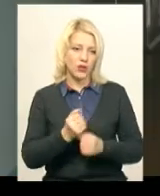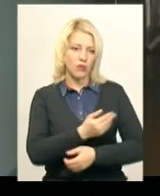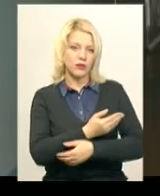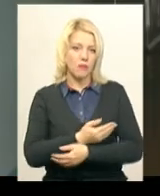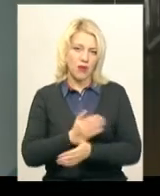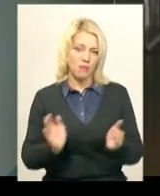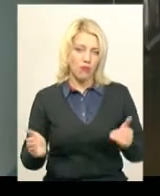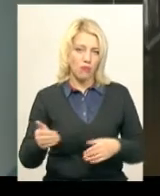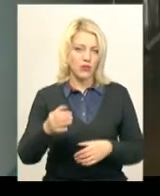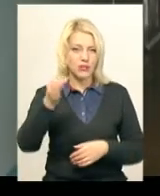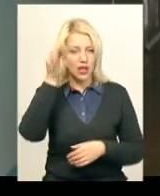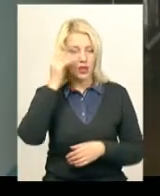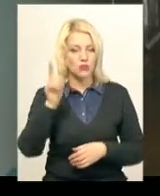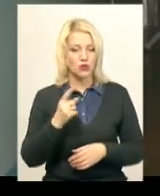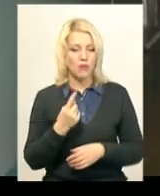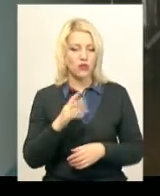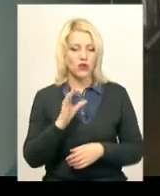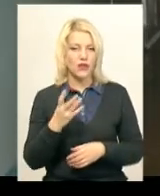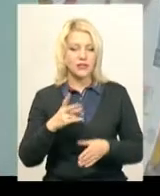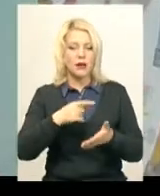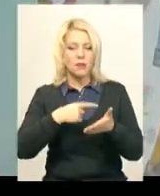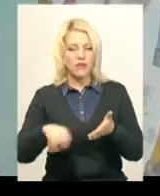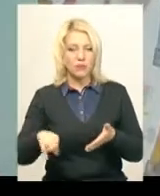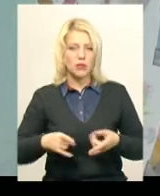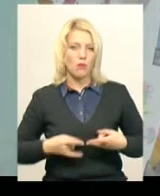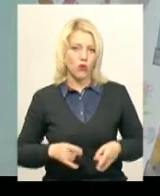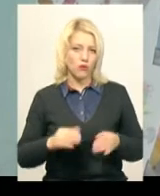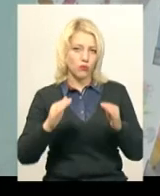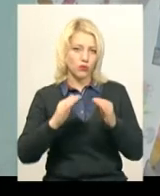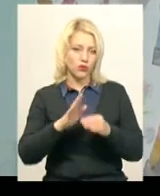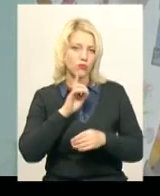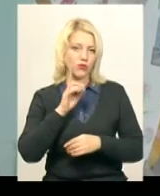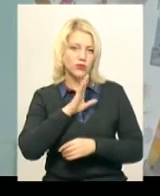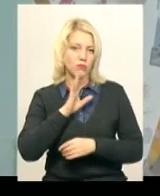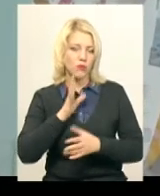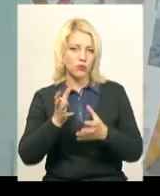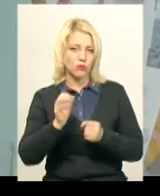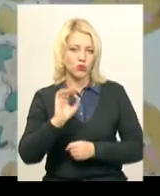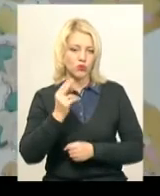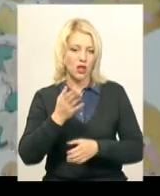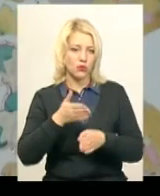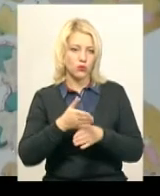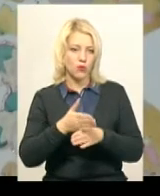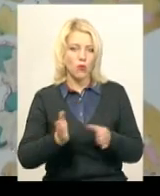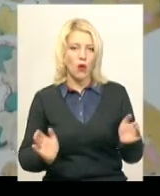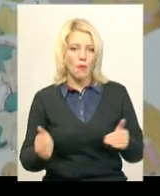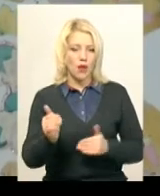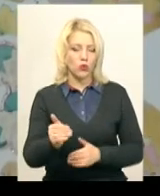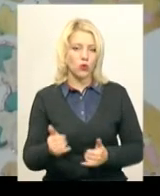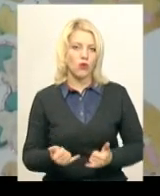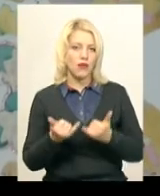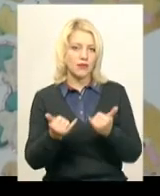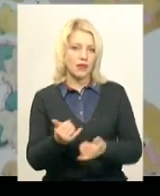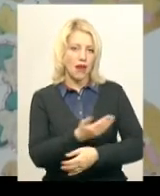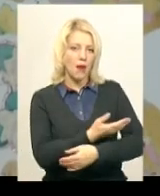Нагадаємо, з 1 вересня при випісті із пологового будинку молоді матері отримують соціальну допомогу пакунок для малюка. Анастасія